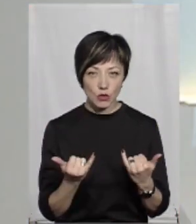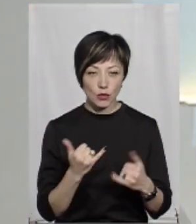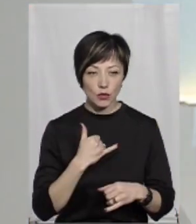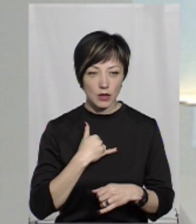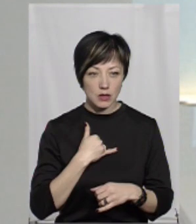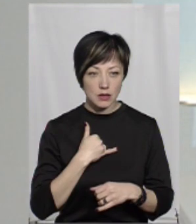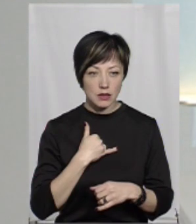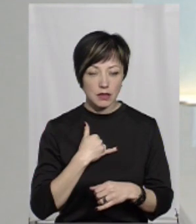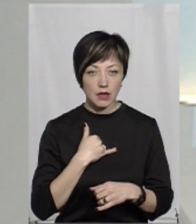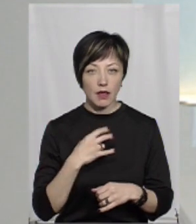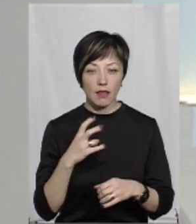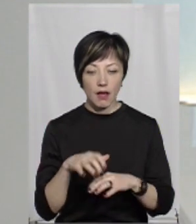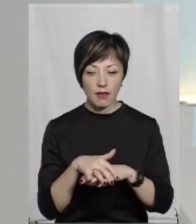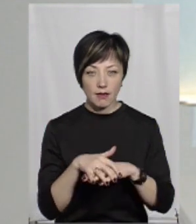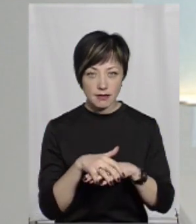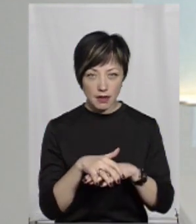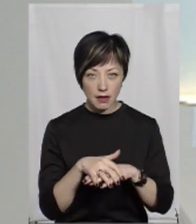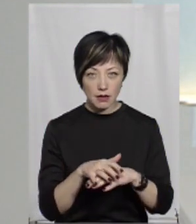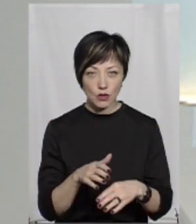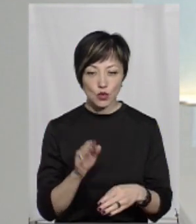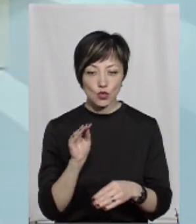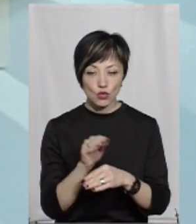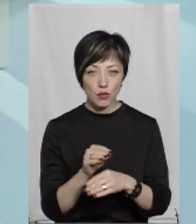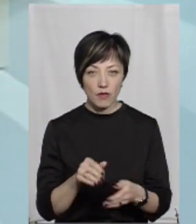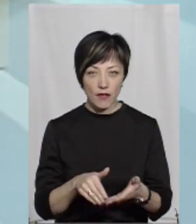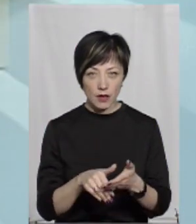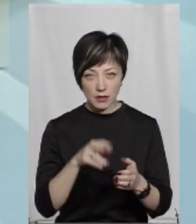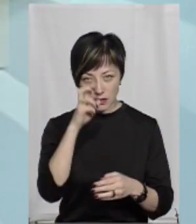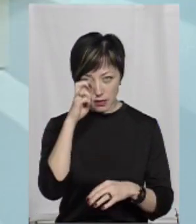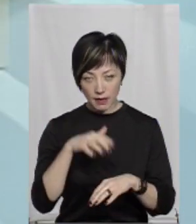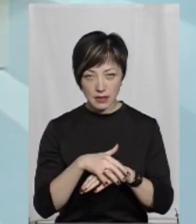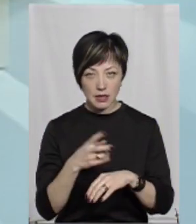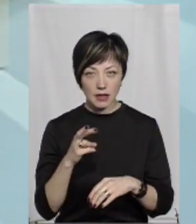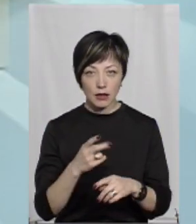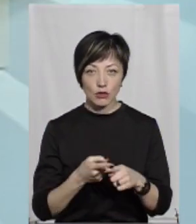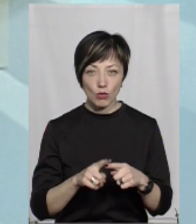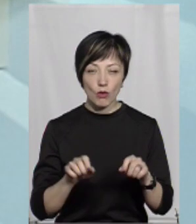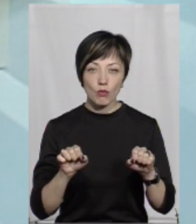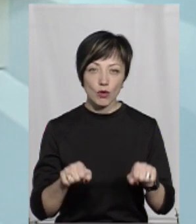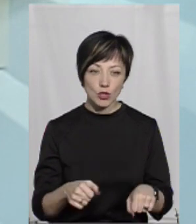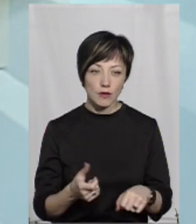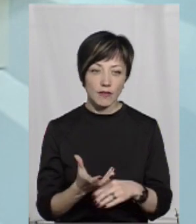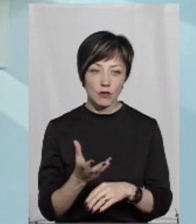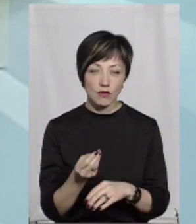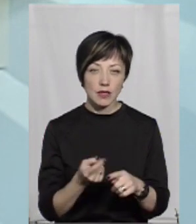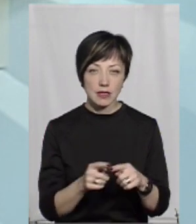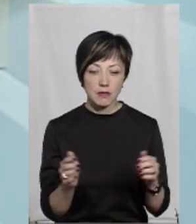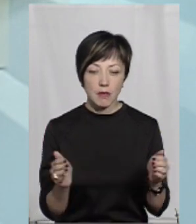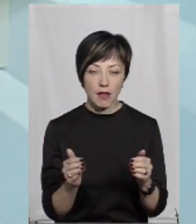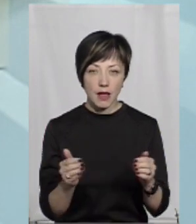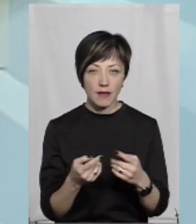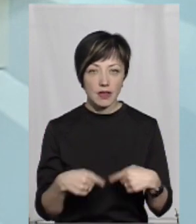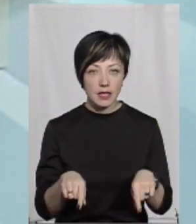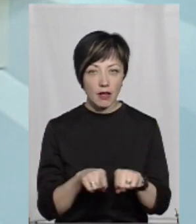в нас на населення, субвенція йде на населення. І тому що можна було фінансувати ці маленькі такі